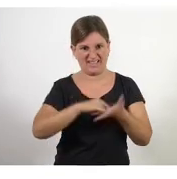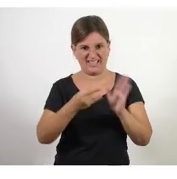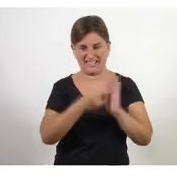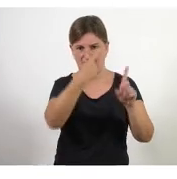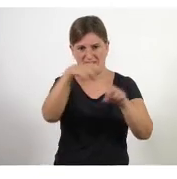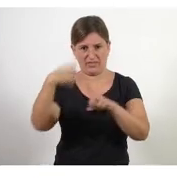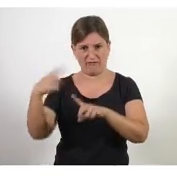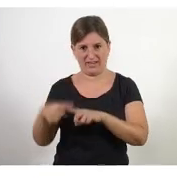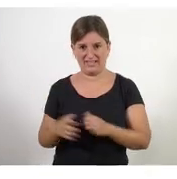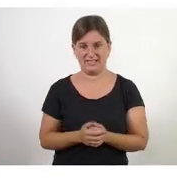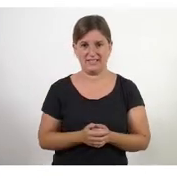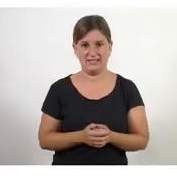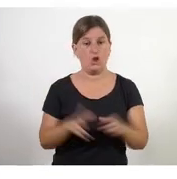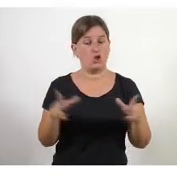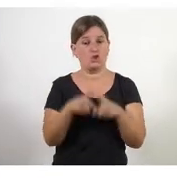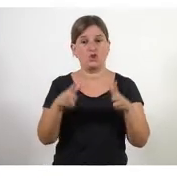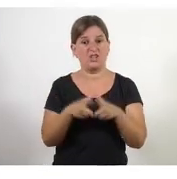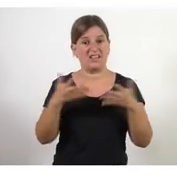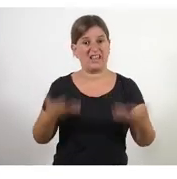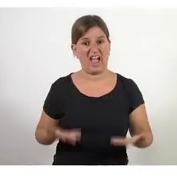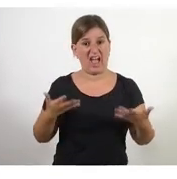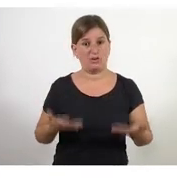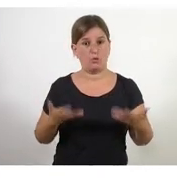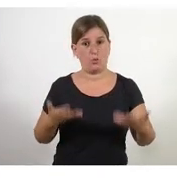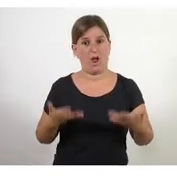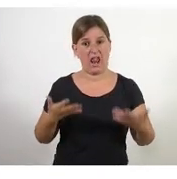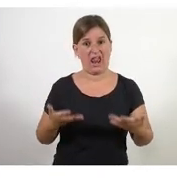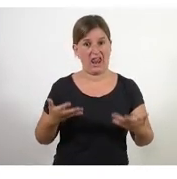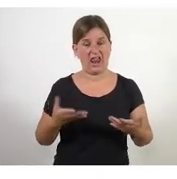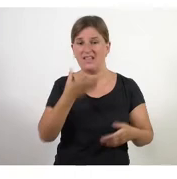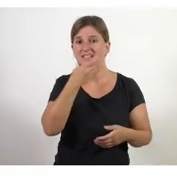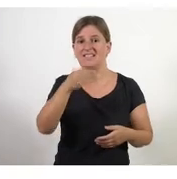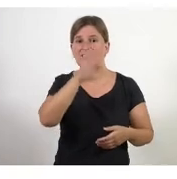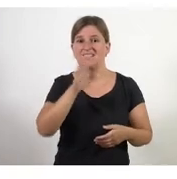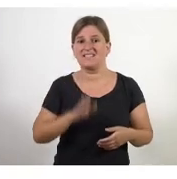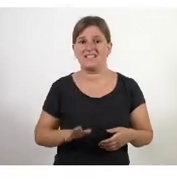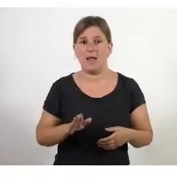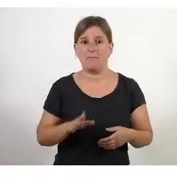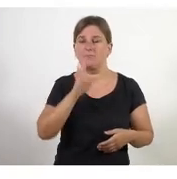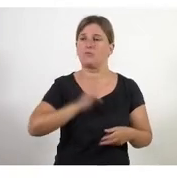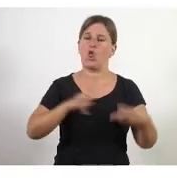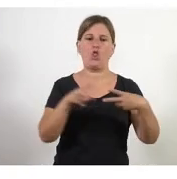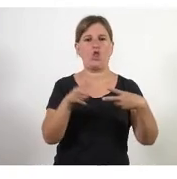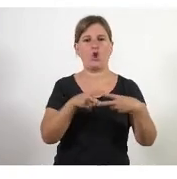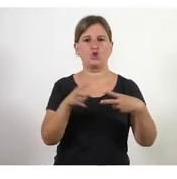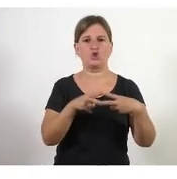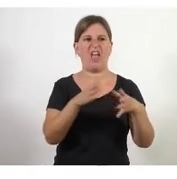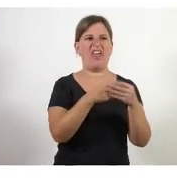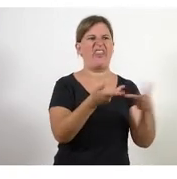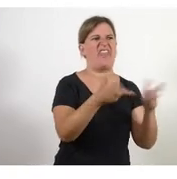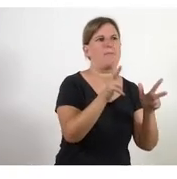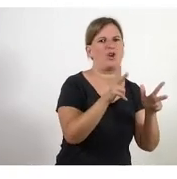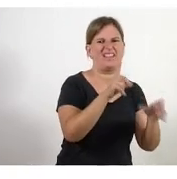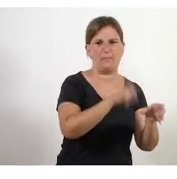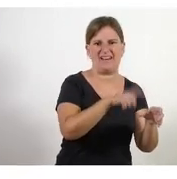social amb el que estem avui en dia ens ha dit o sembla que som aïdors o som democràtics